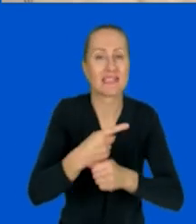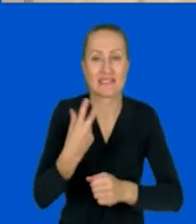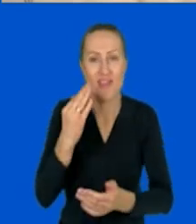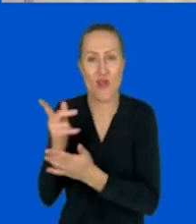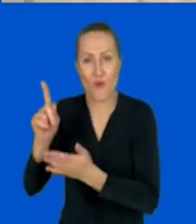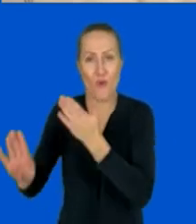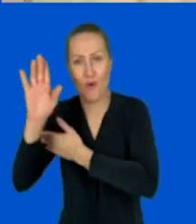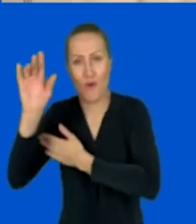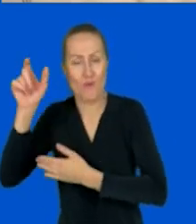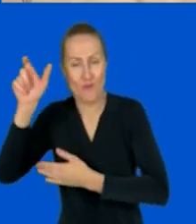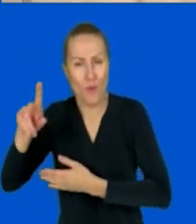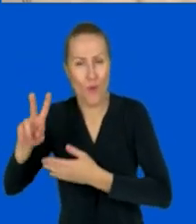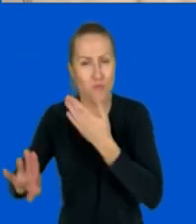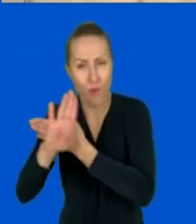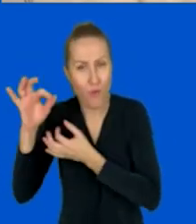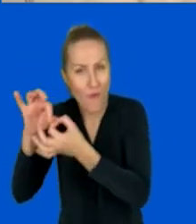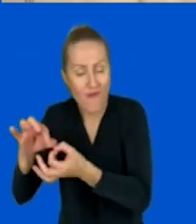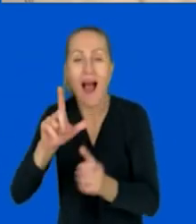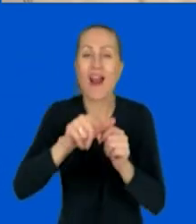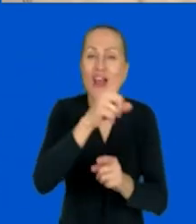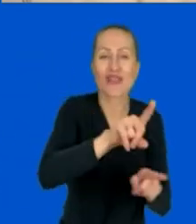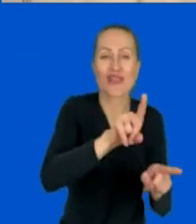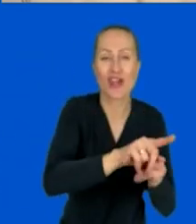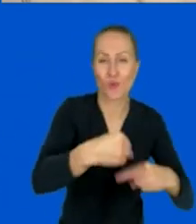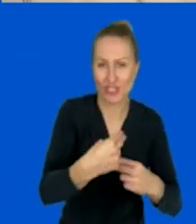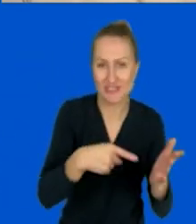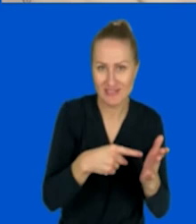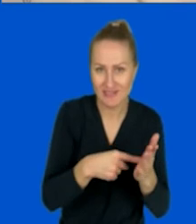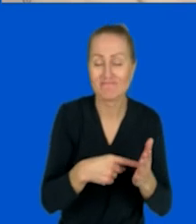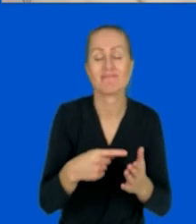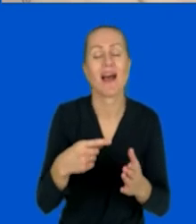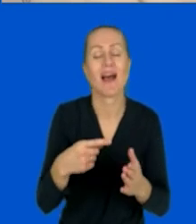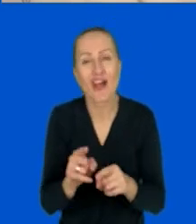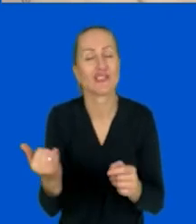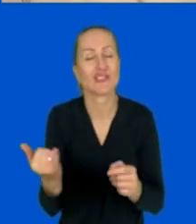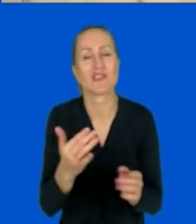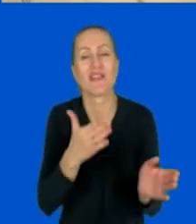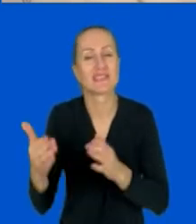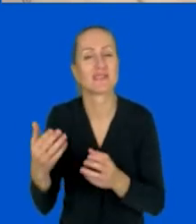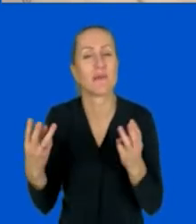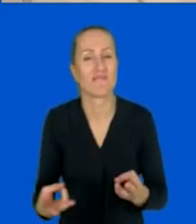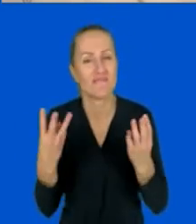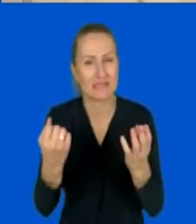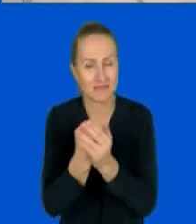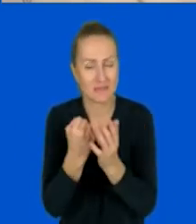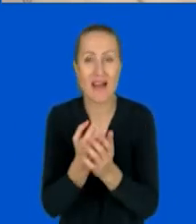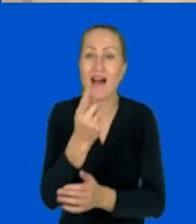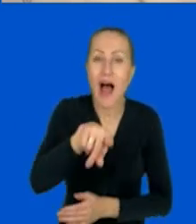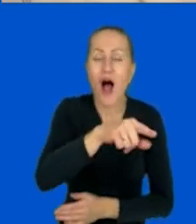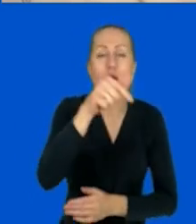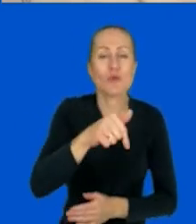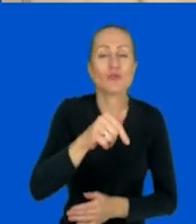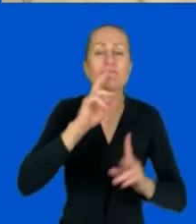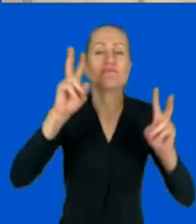najważniejsza rzecz to dać im coś do roboty. To znaczy chodzi o to, żeby uczestnicy nie siedzieli i patrzyli z założonymi rękami,